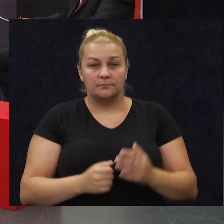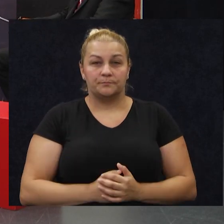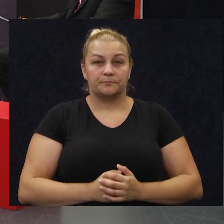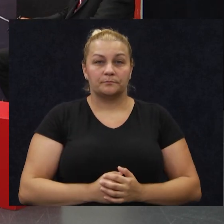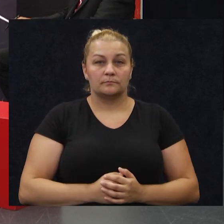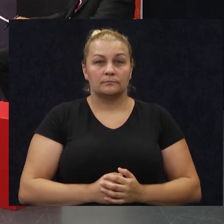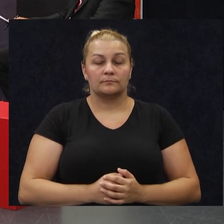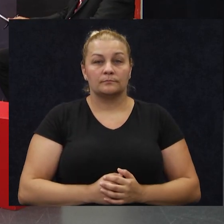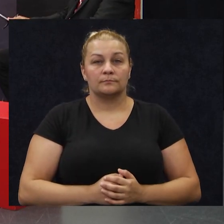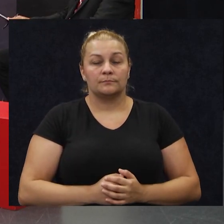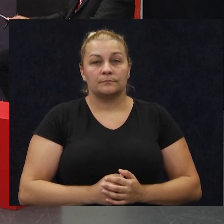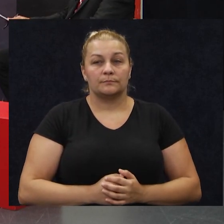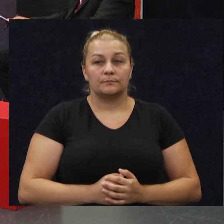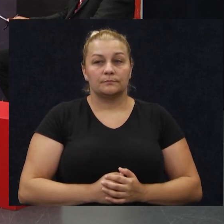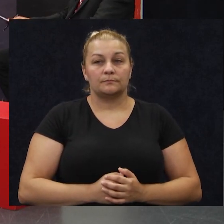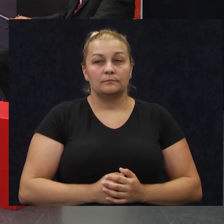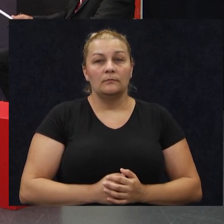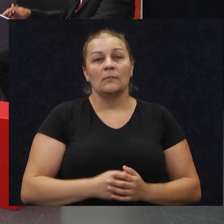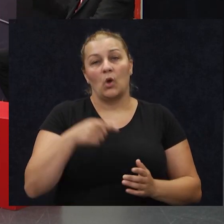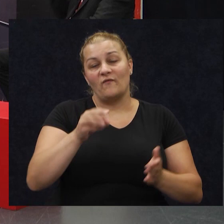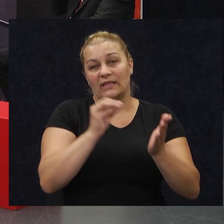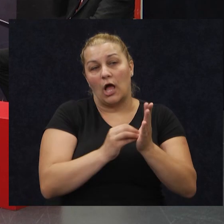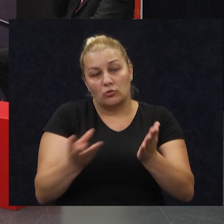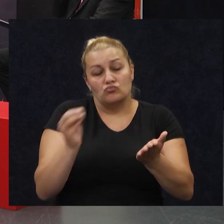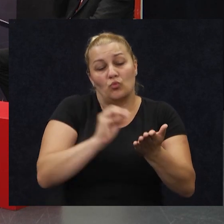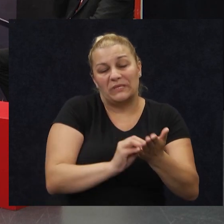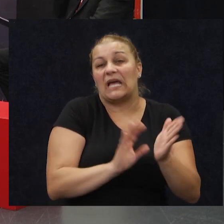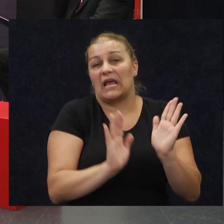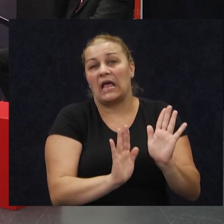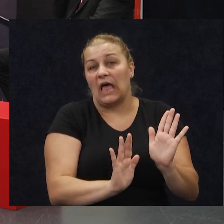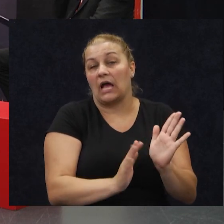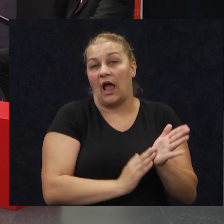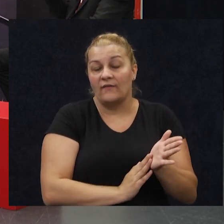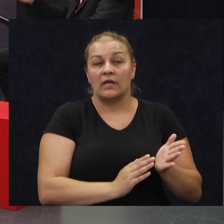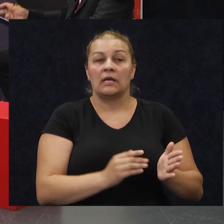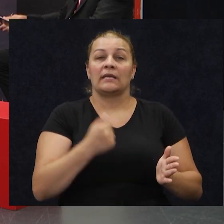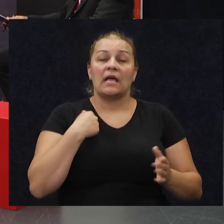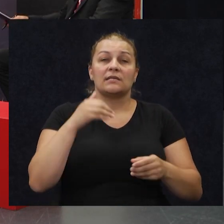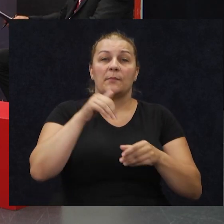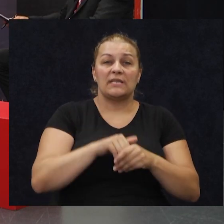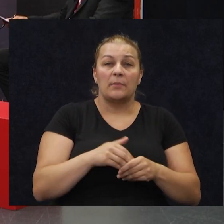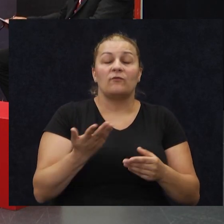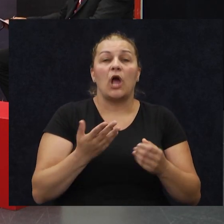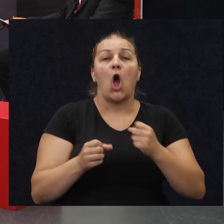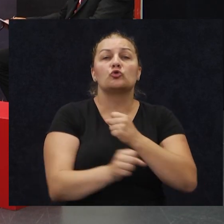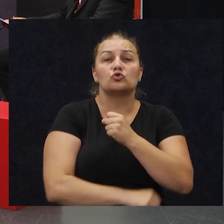uzet. Kao takav. Ja sam zapravo još kao student